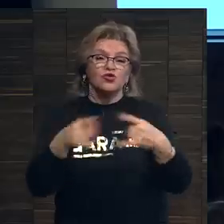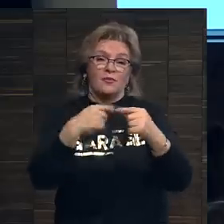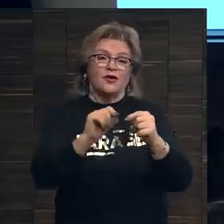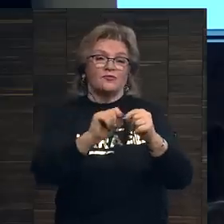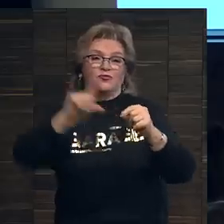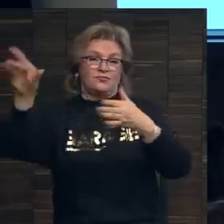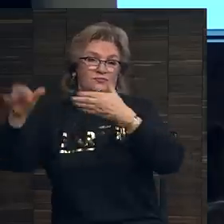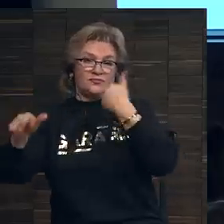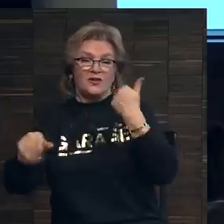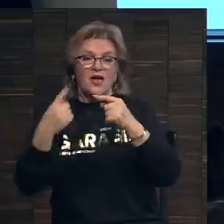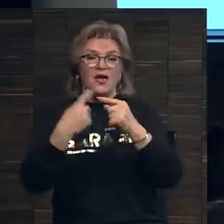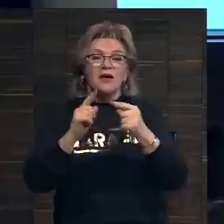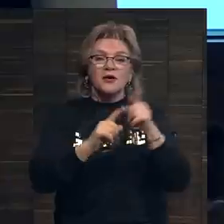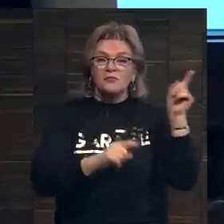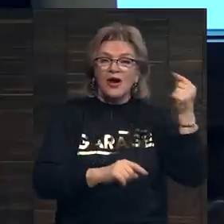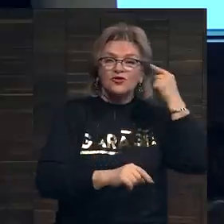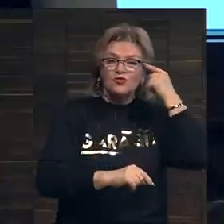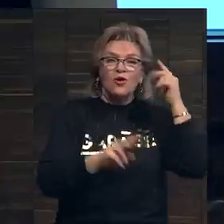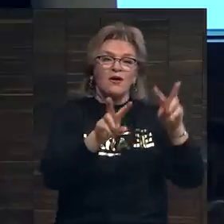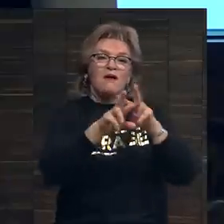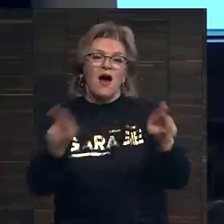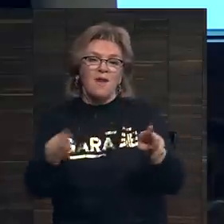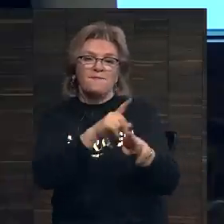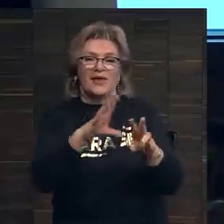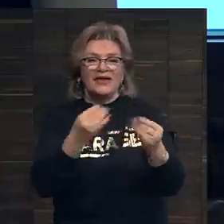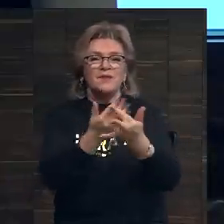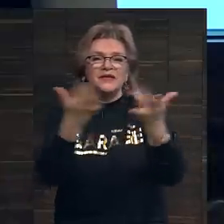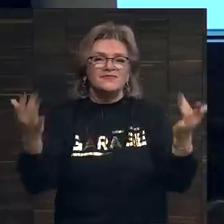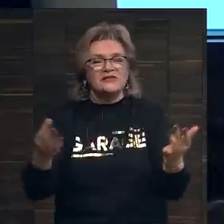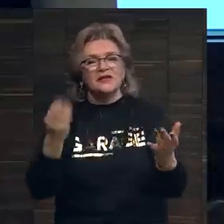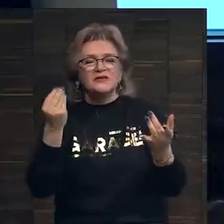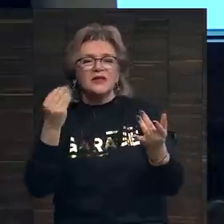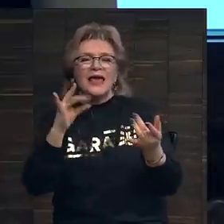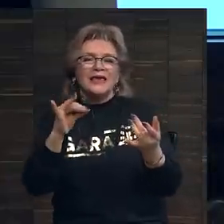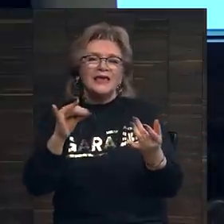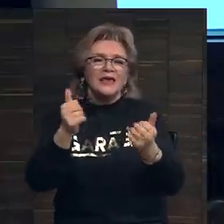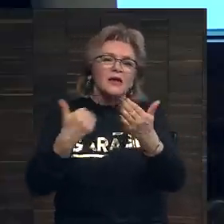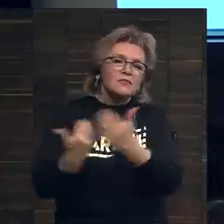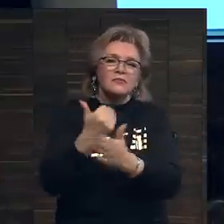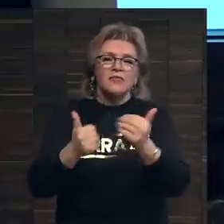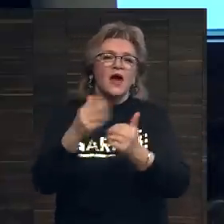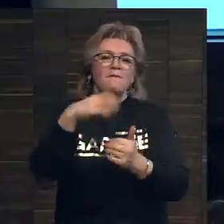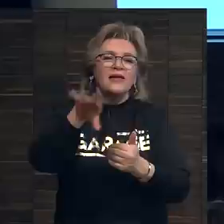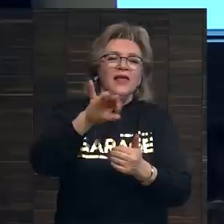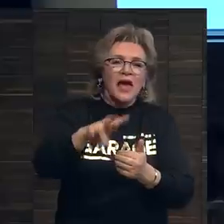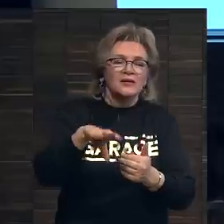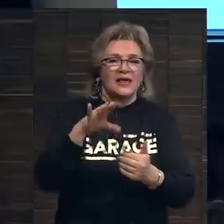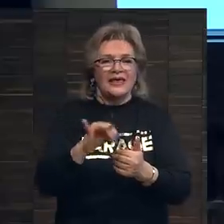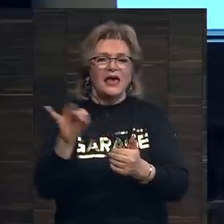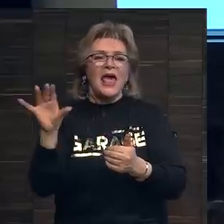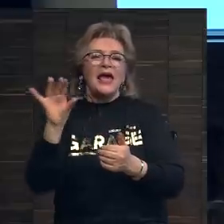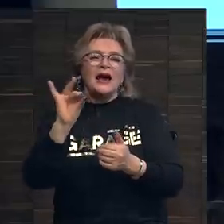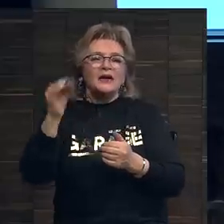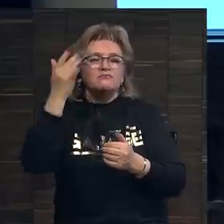растет. И я думаю, что то же самое с произведениями импрессионистов и времен модерна. За последние лет 10